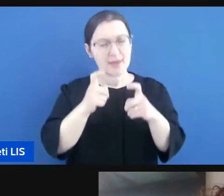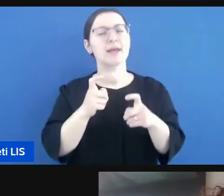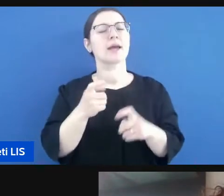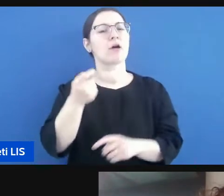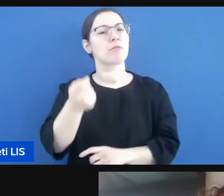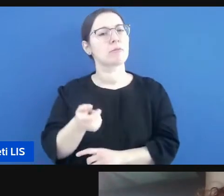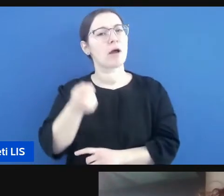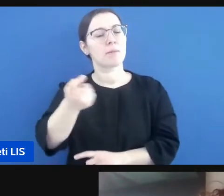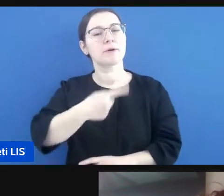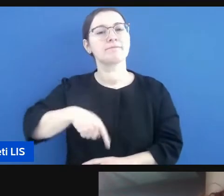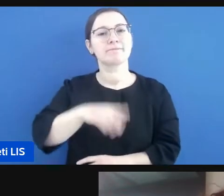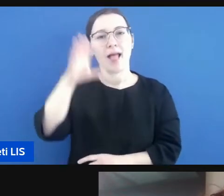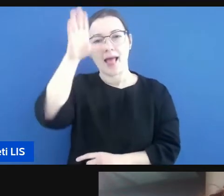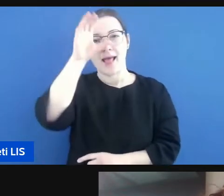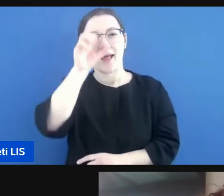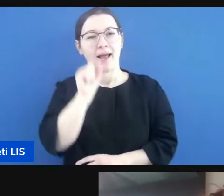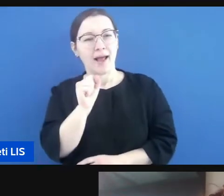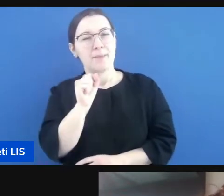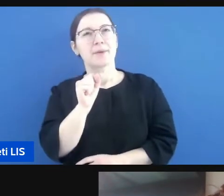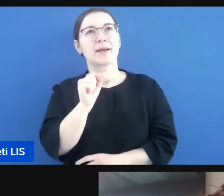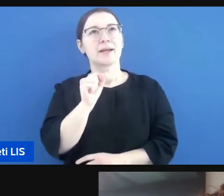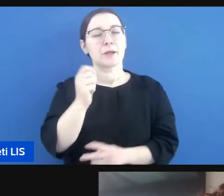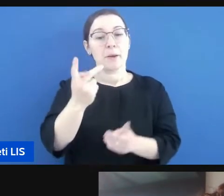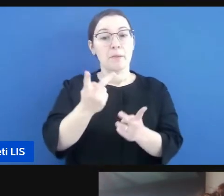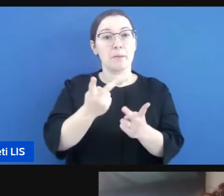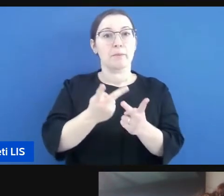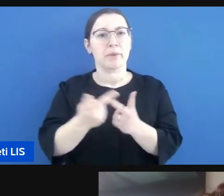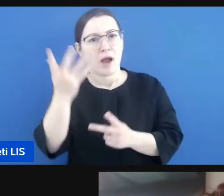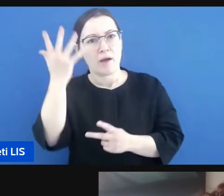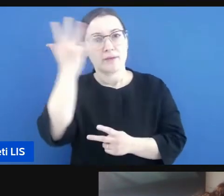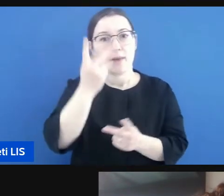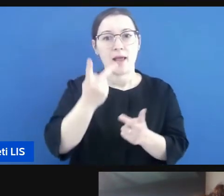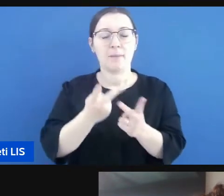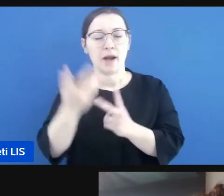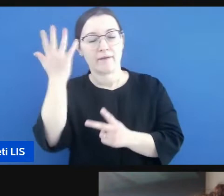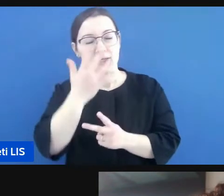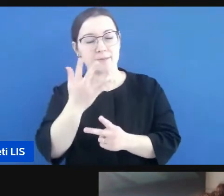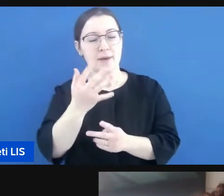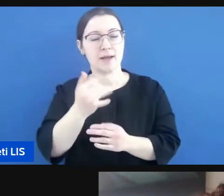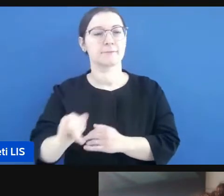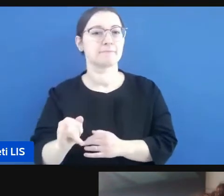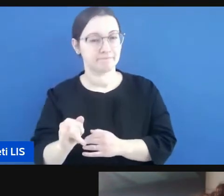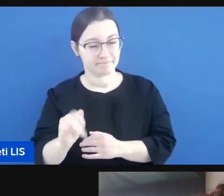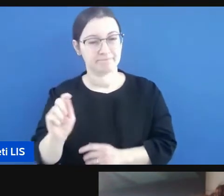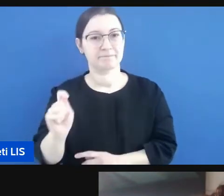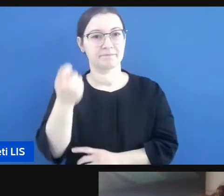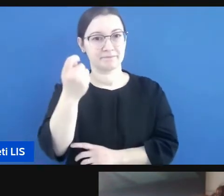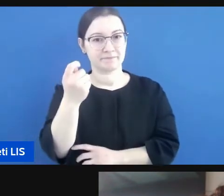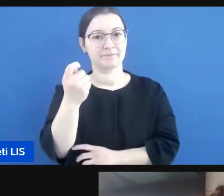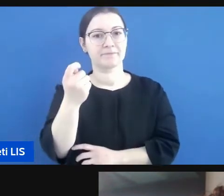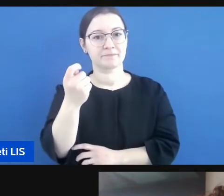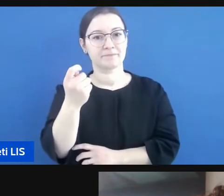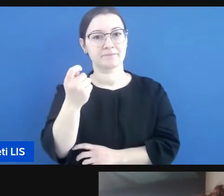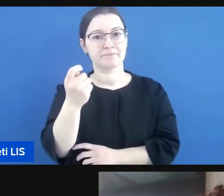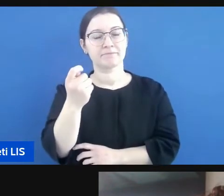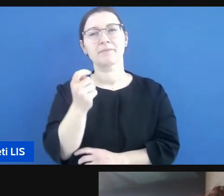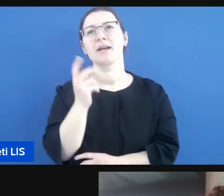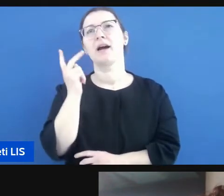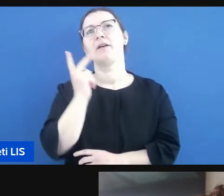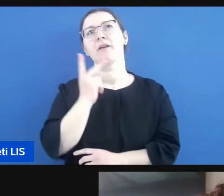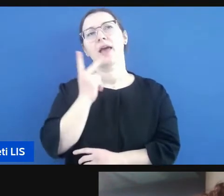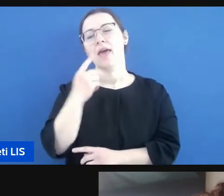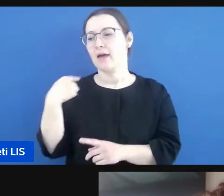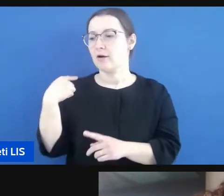per tentativi diciamo così ed errori e probabilmente se questi